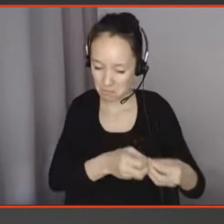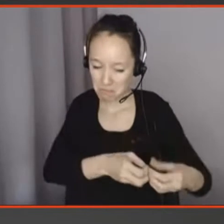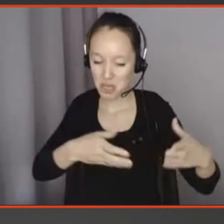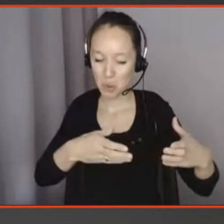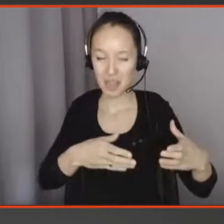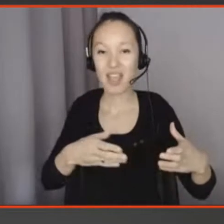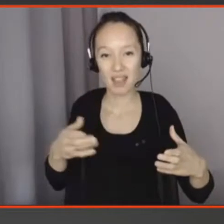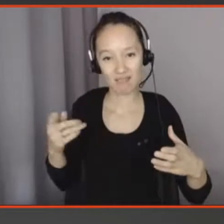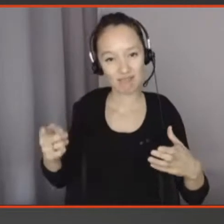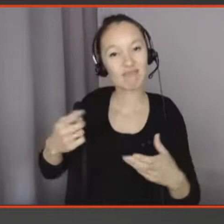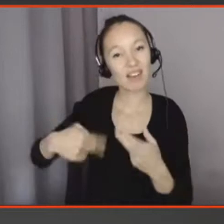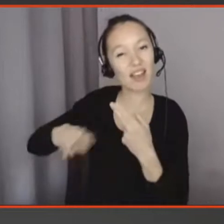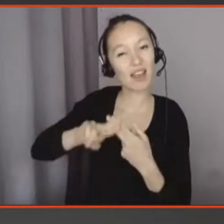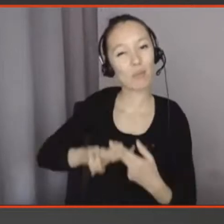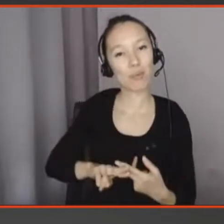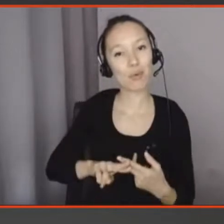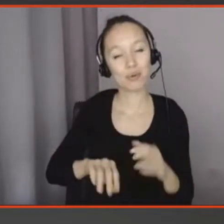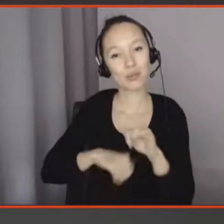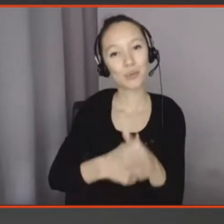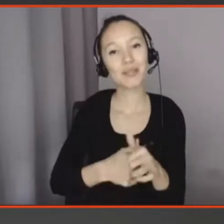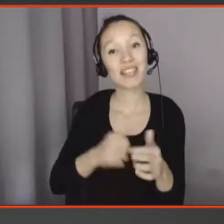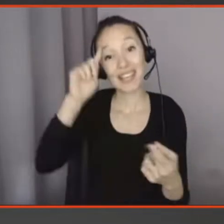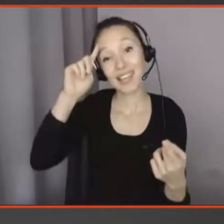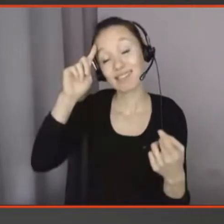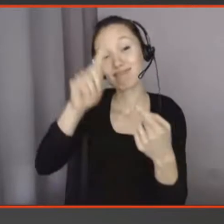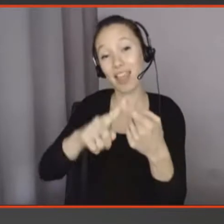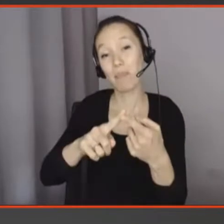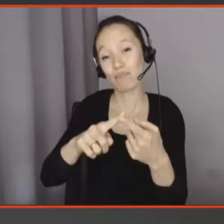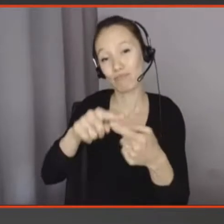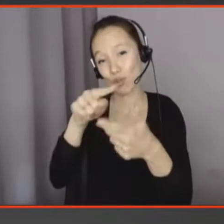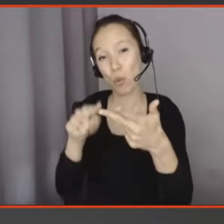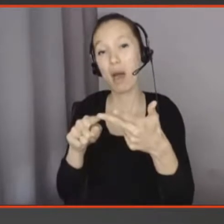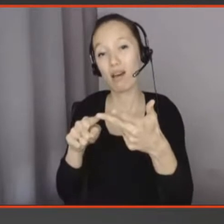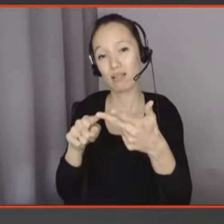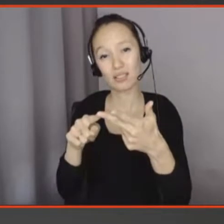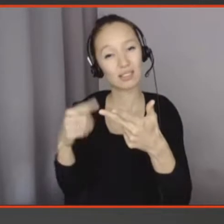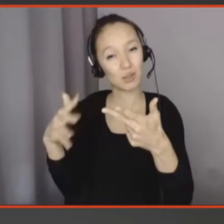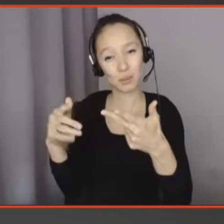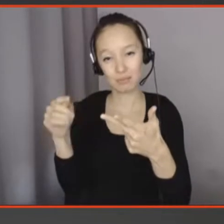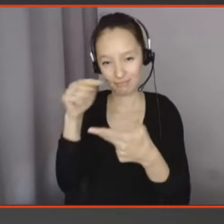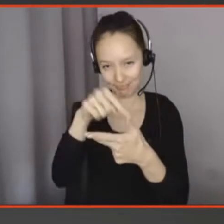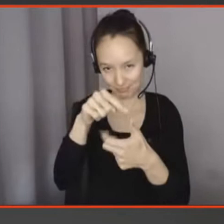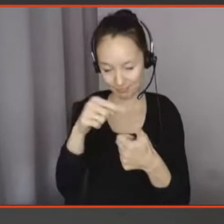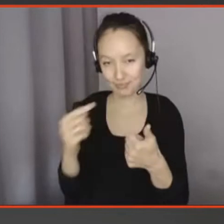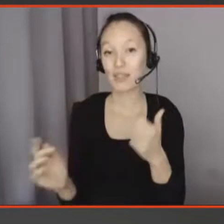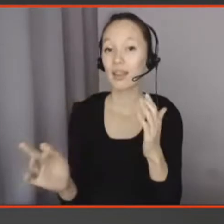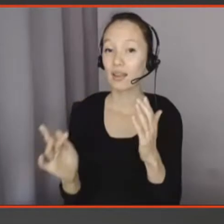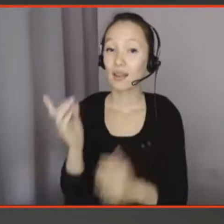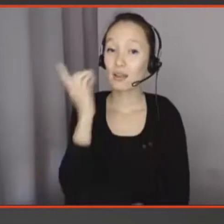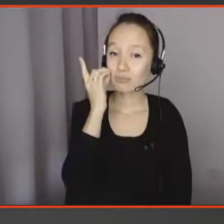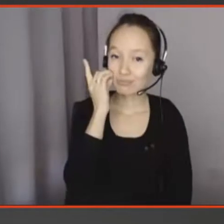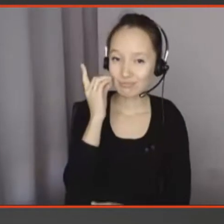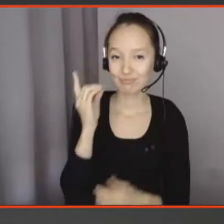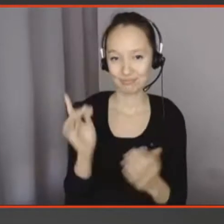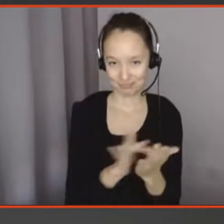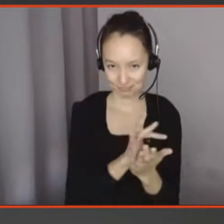concentraient autour de trois idées, et trois seules, qui étaient le smartphone, l'ordinateur, et